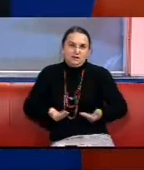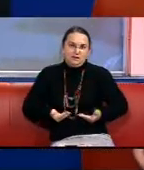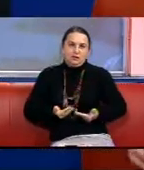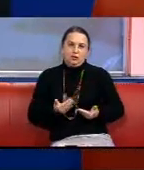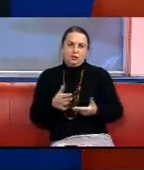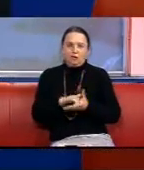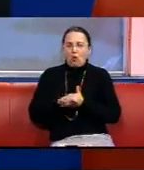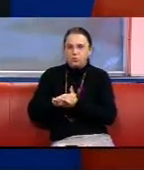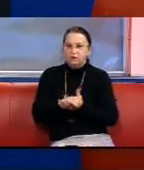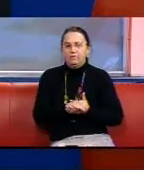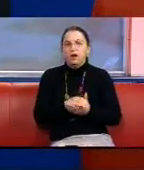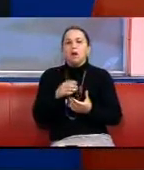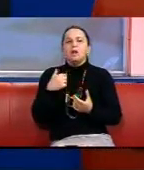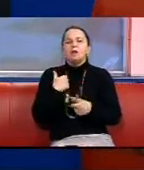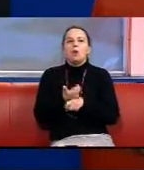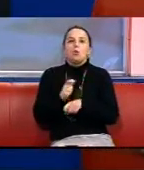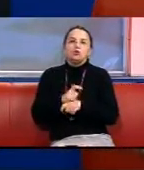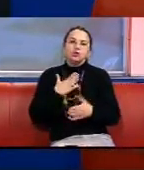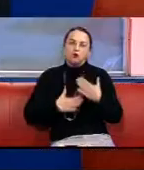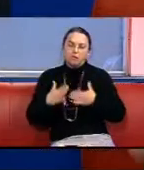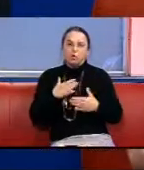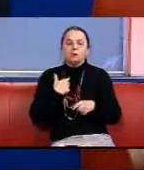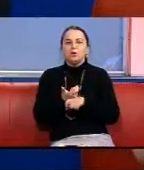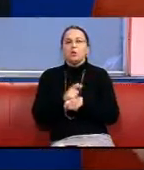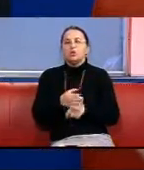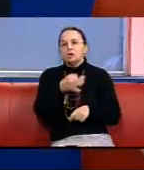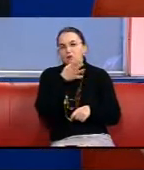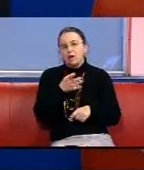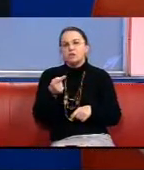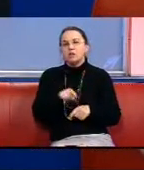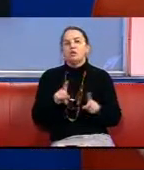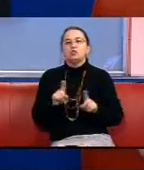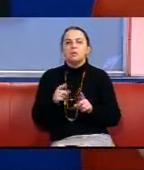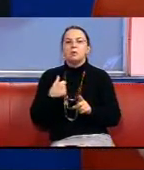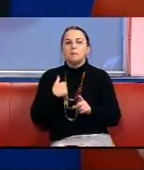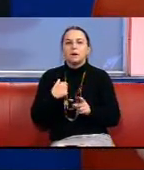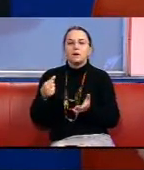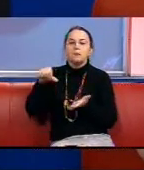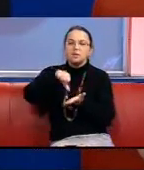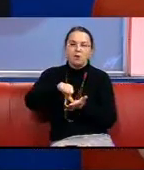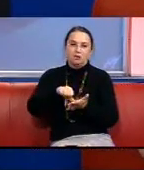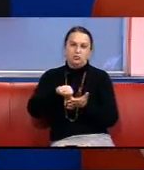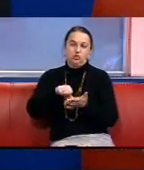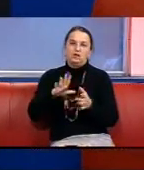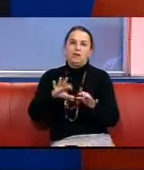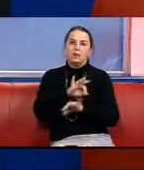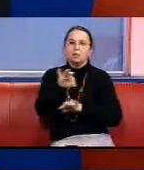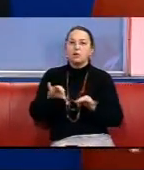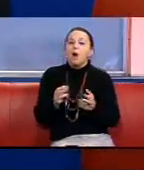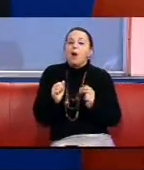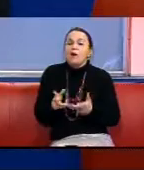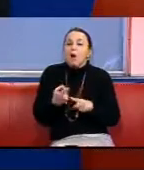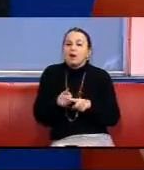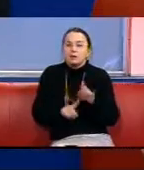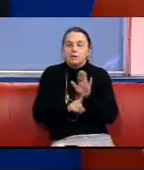Я дуже довольна, мені дуже подобається те, що ми беремо участь у цьому проєкті Як це